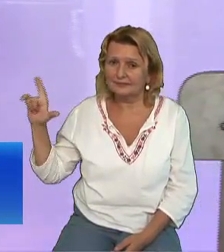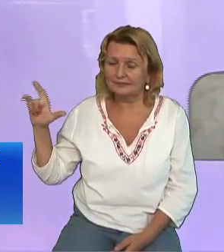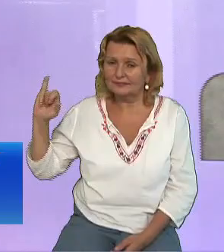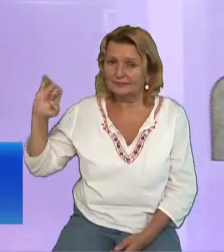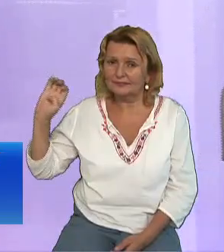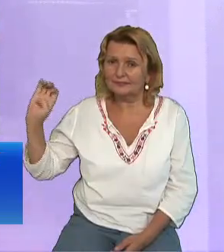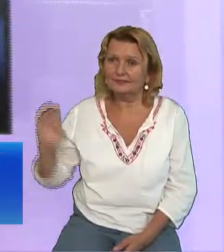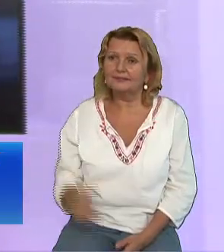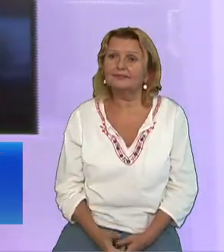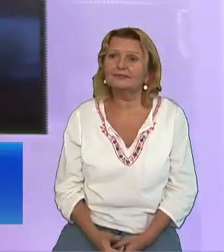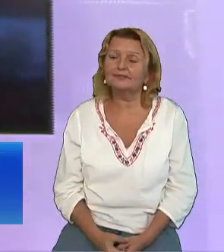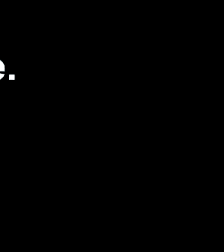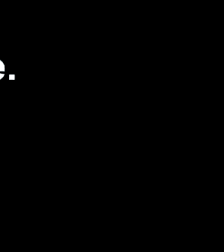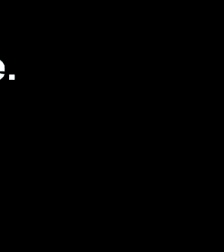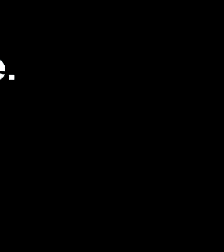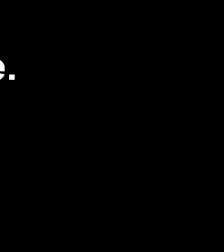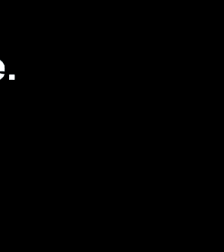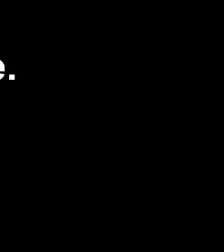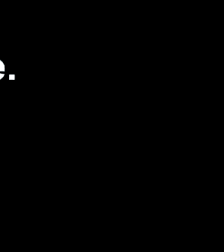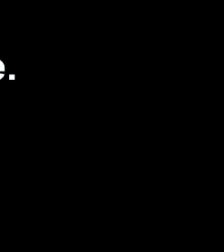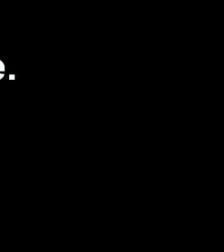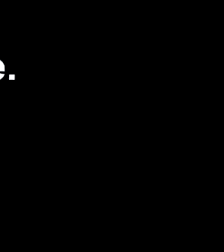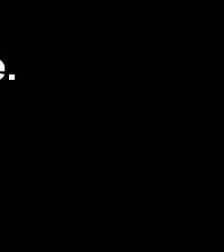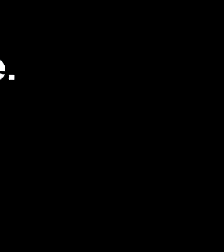Când s-a apropiat de satul la care mergeau, Vesetul 28